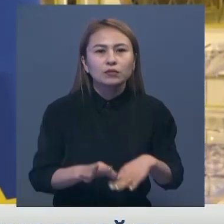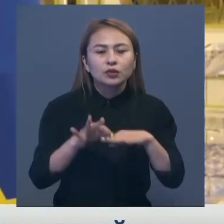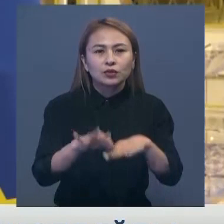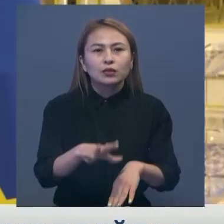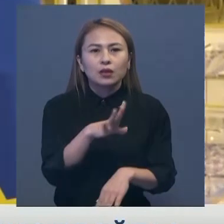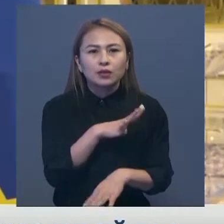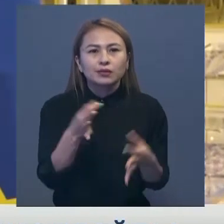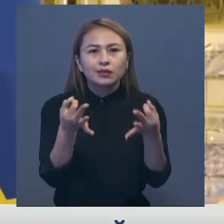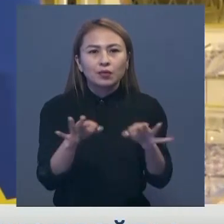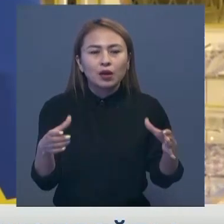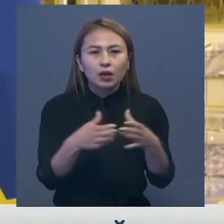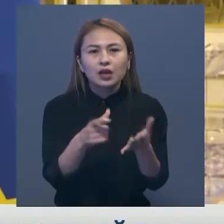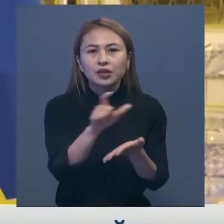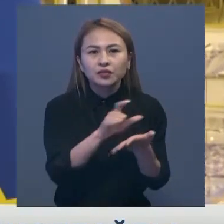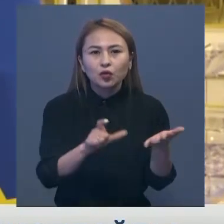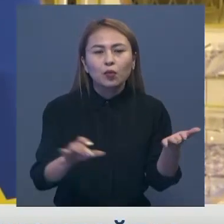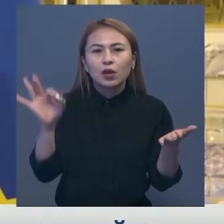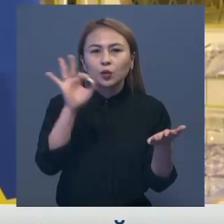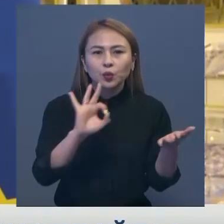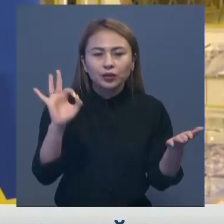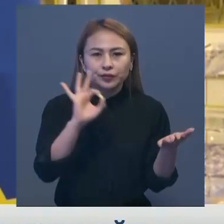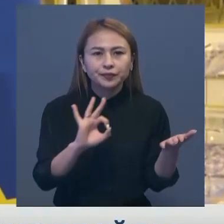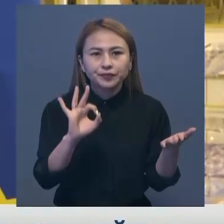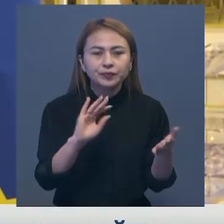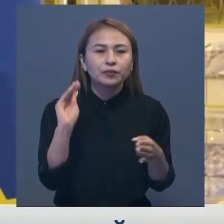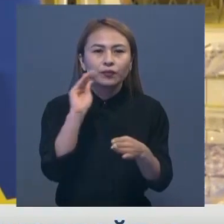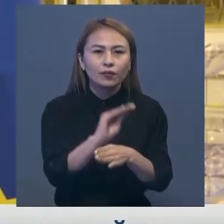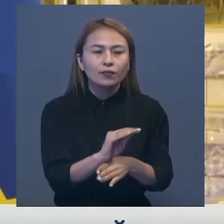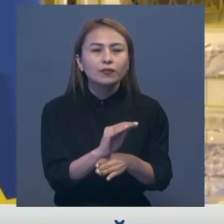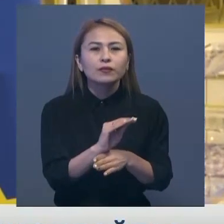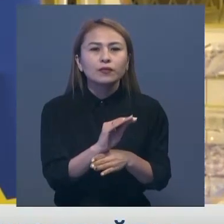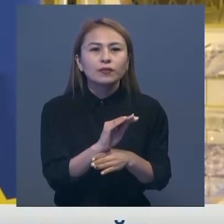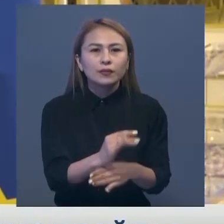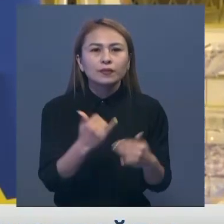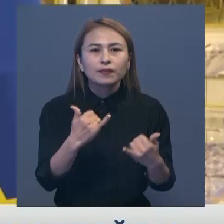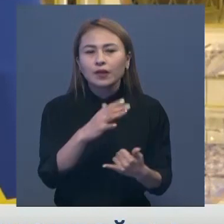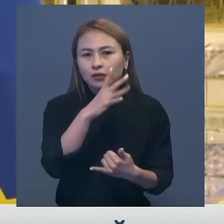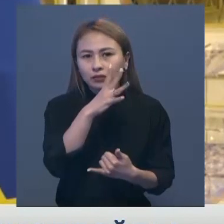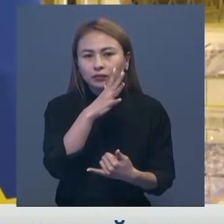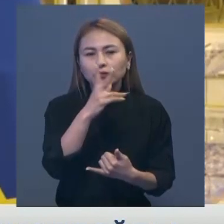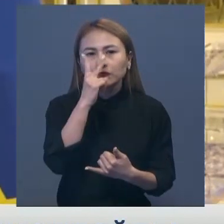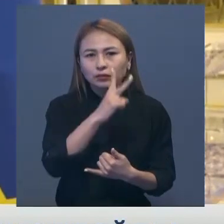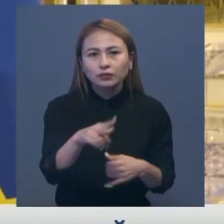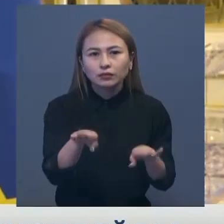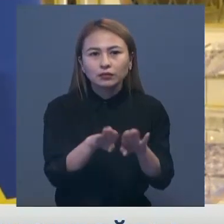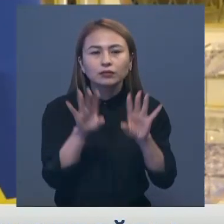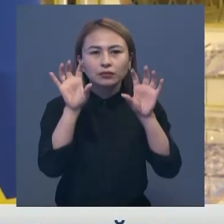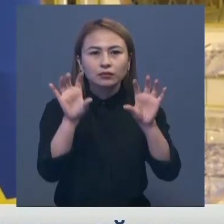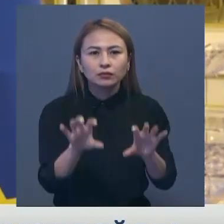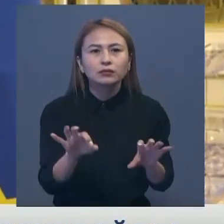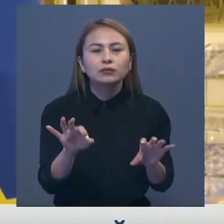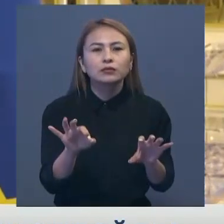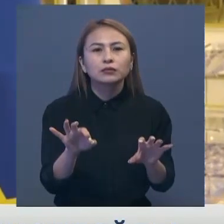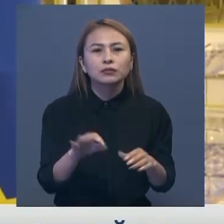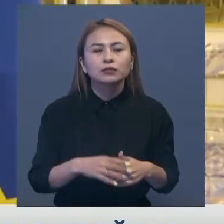демократиялық реформалар туралы, және де қазіргі тамда қарастырылып жатқан зандар туралы